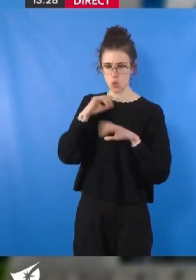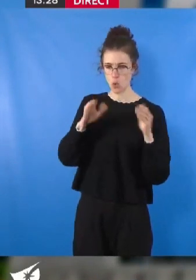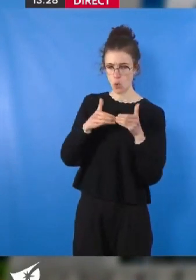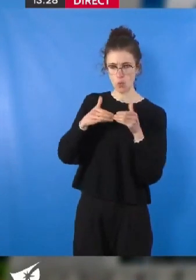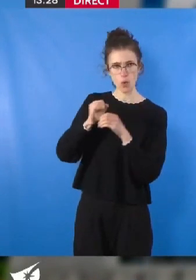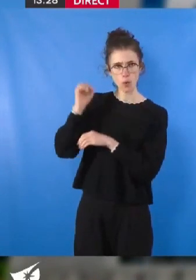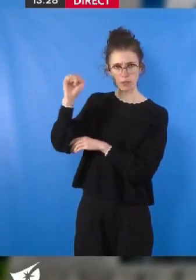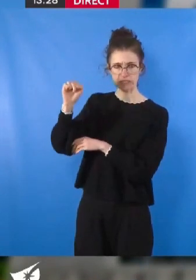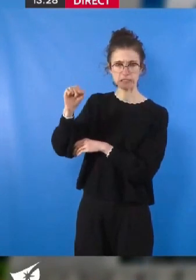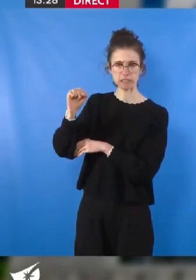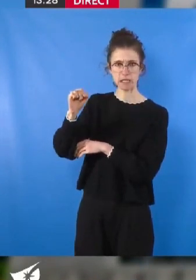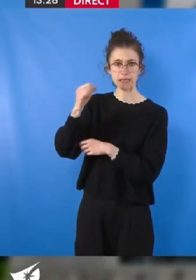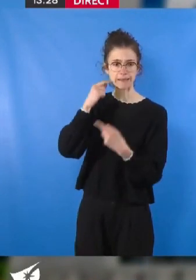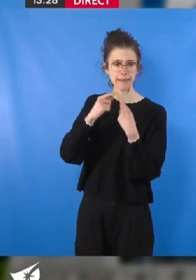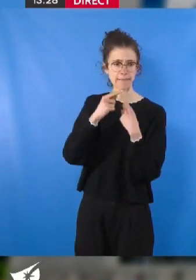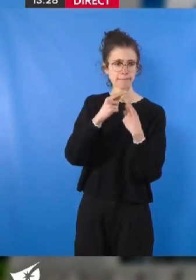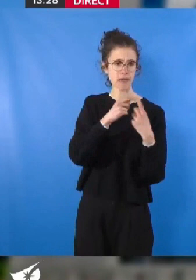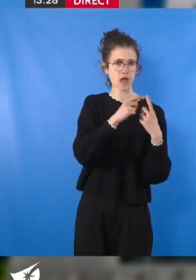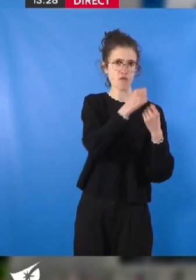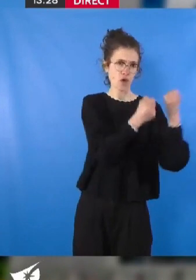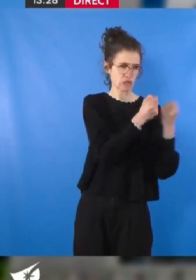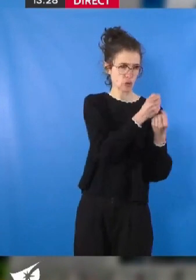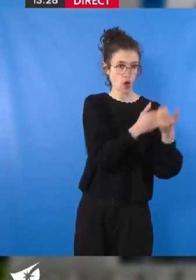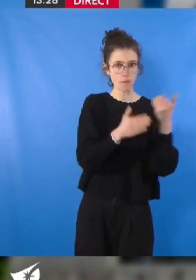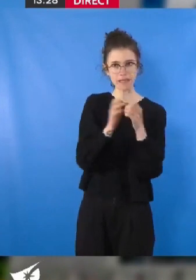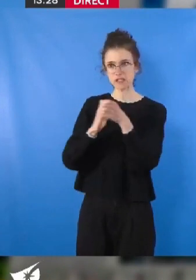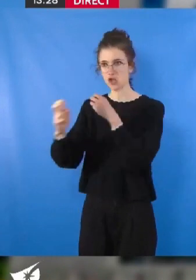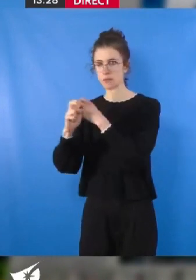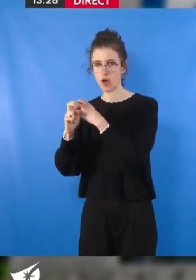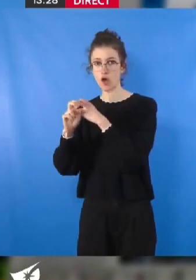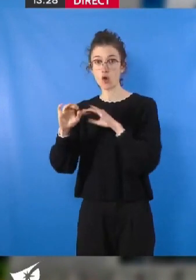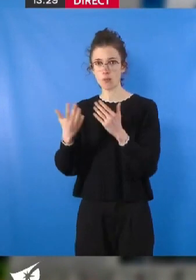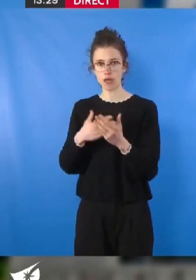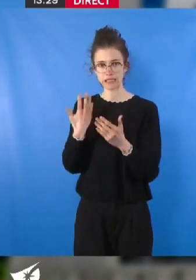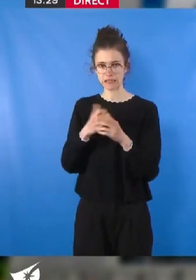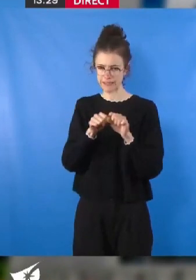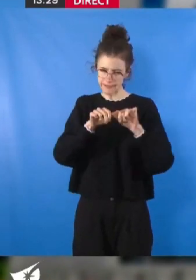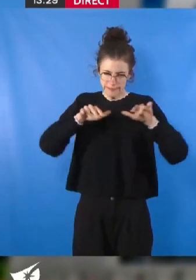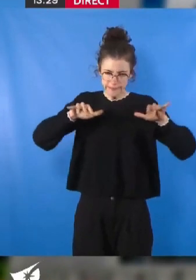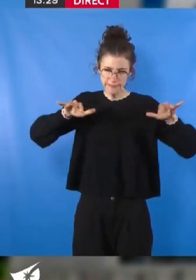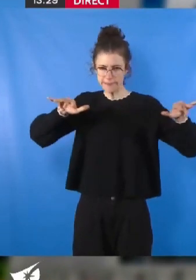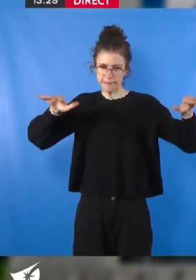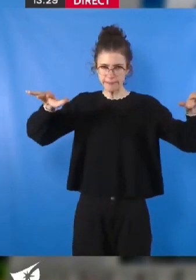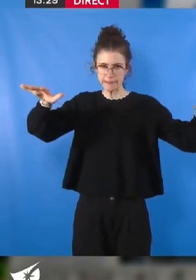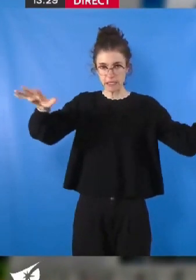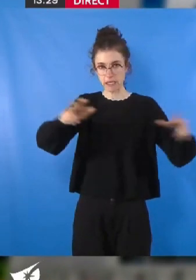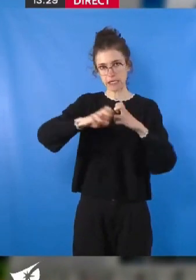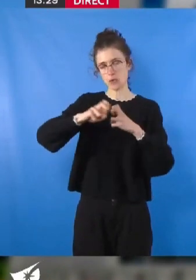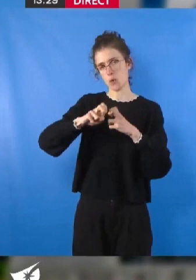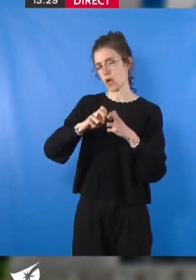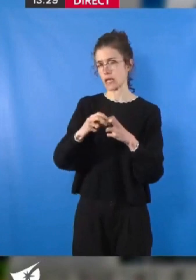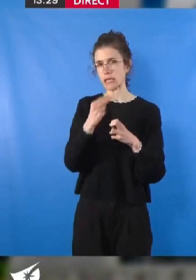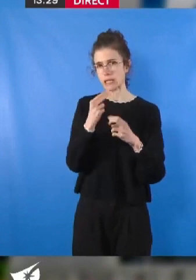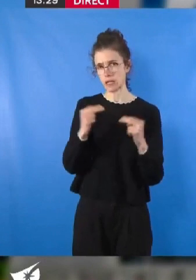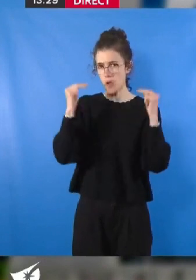les transports en commun passe par un maillage de qualité et les lourds investissements que nous réalisons pour les lignes de tramway